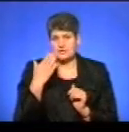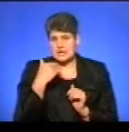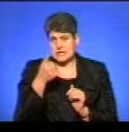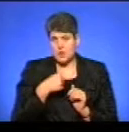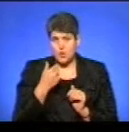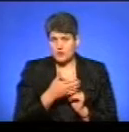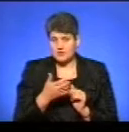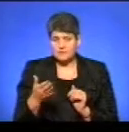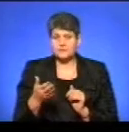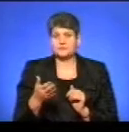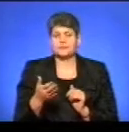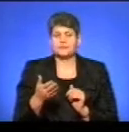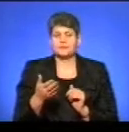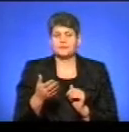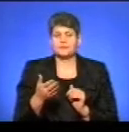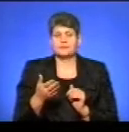тенденції.